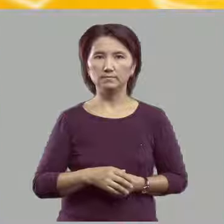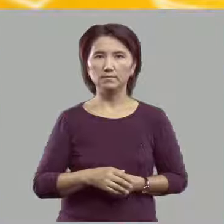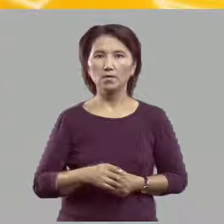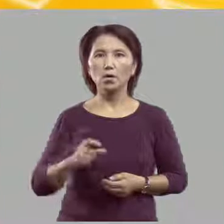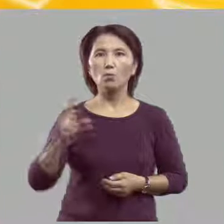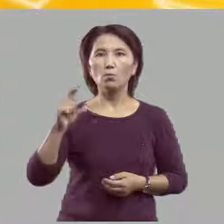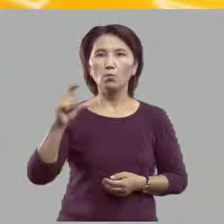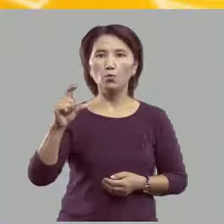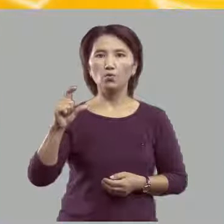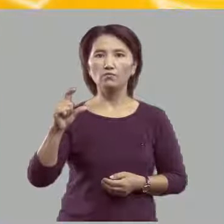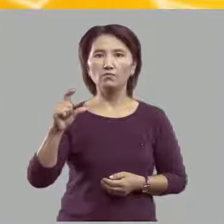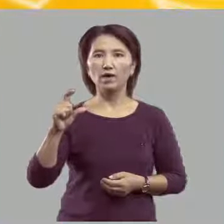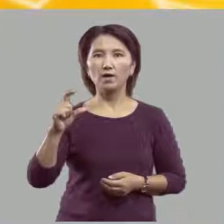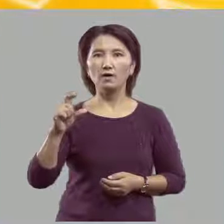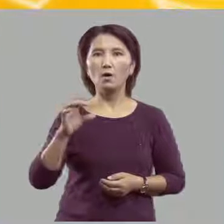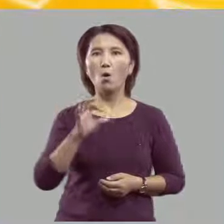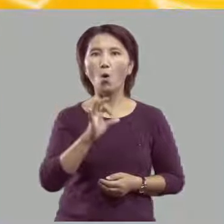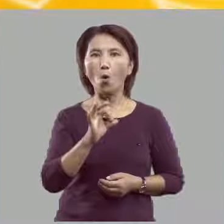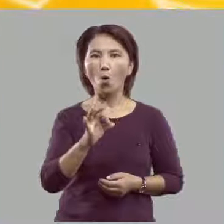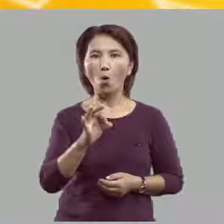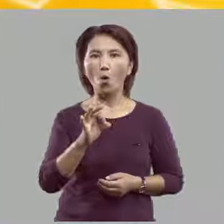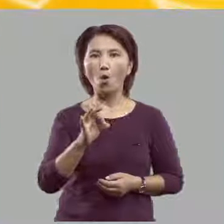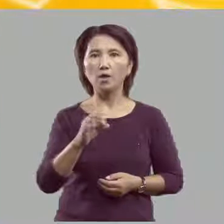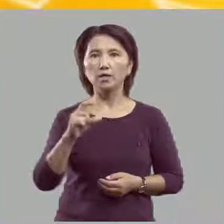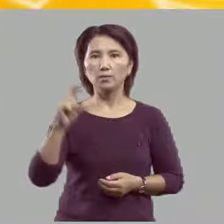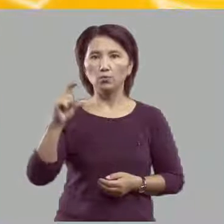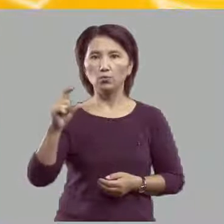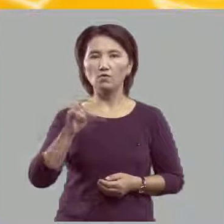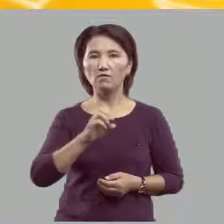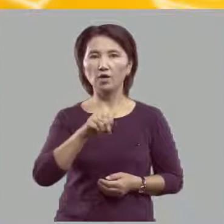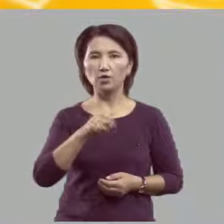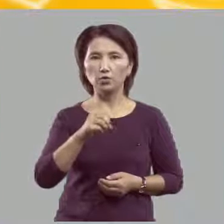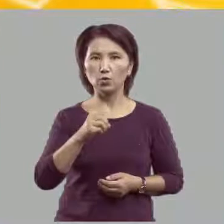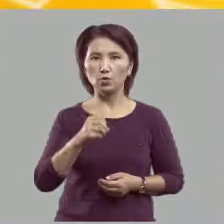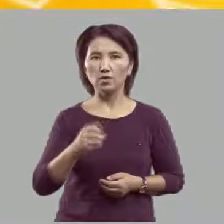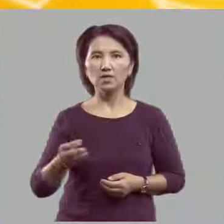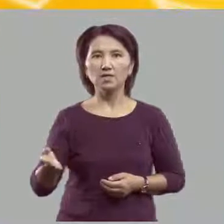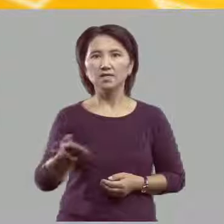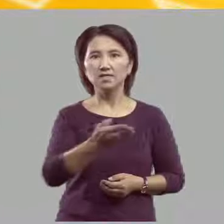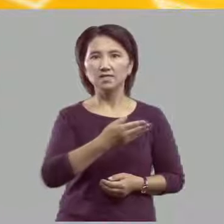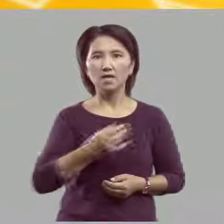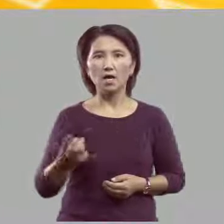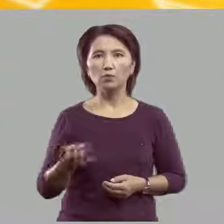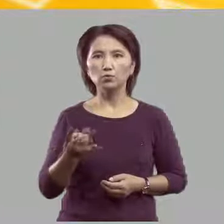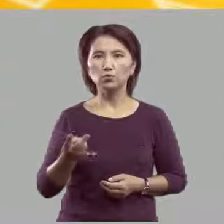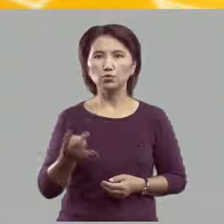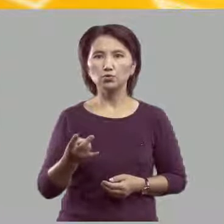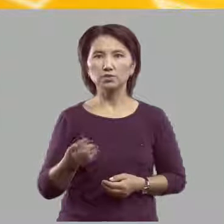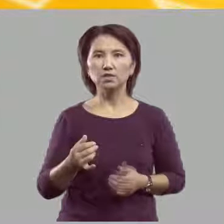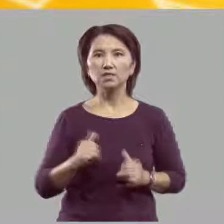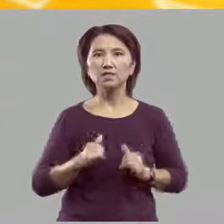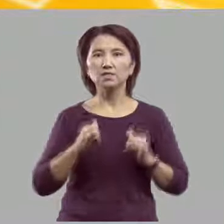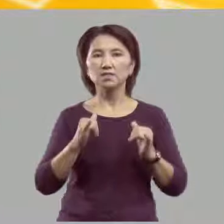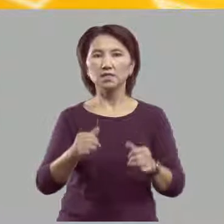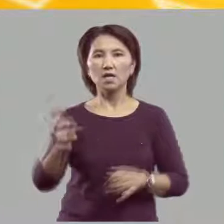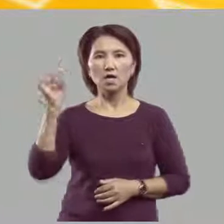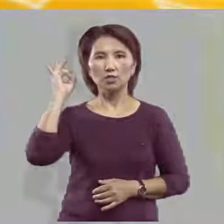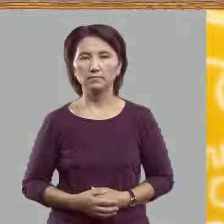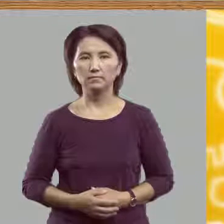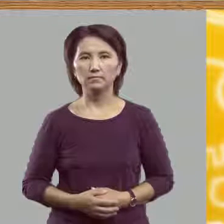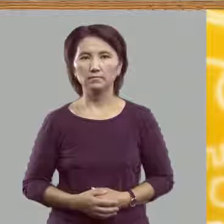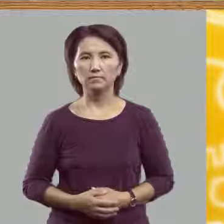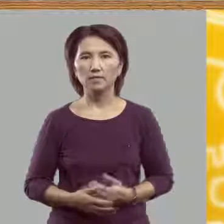Буква О и буква Ё нам нужны для звука О.